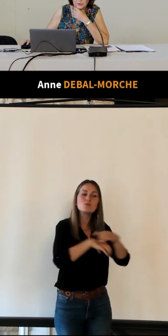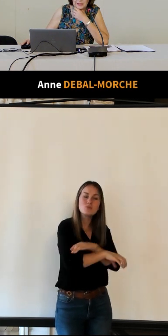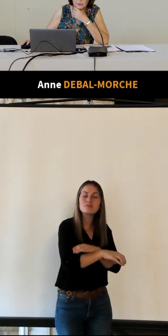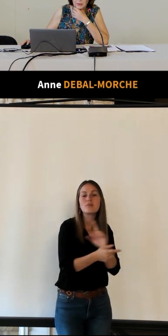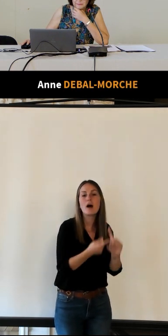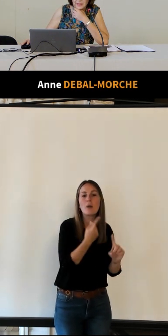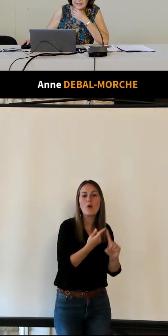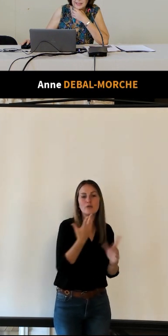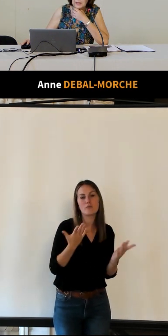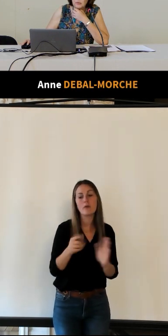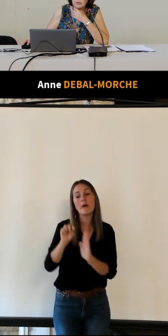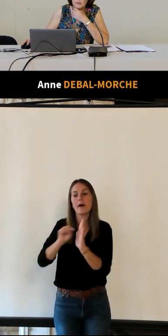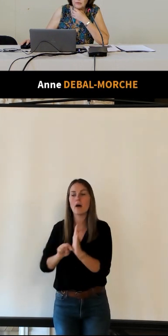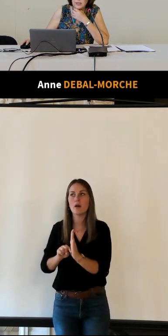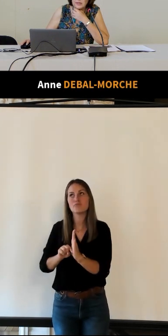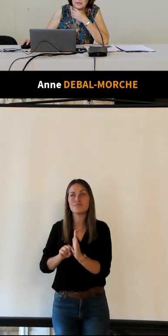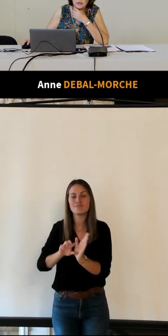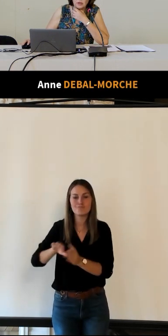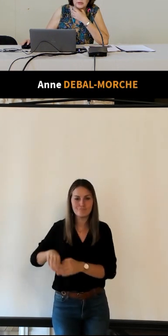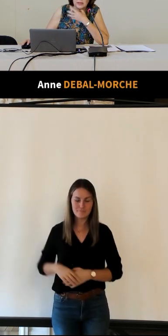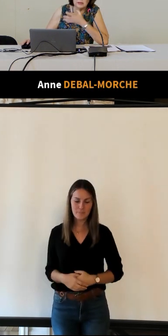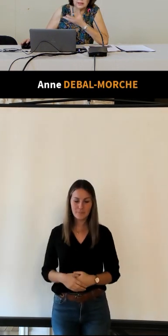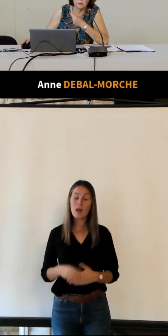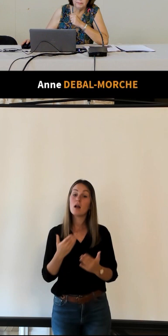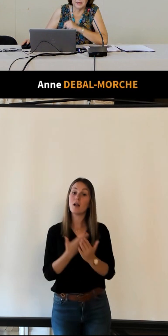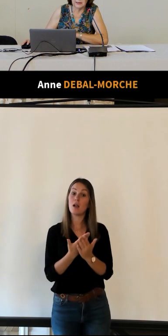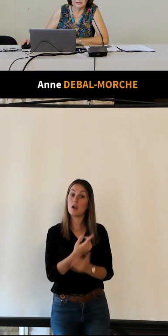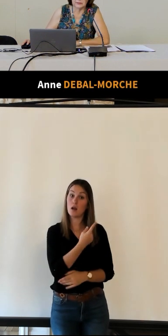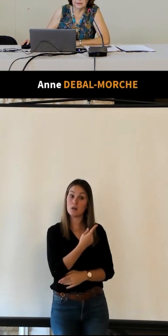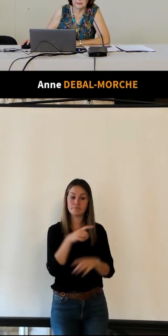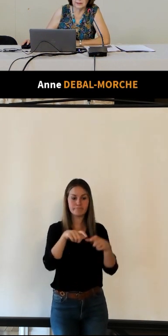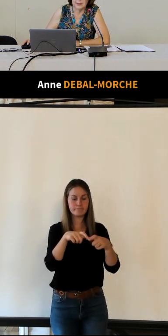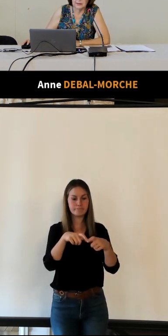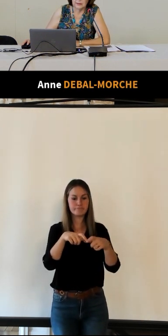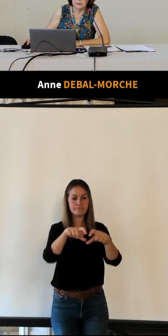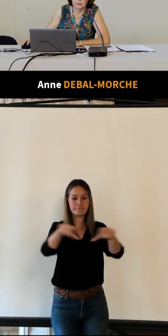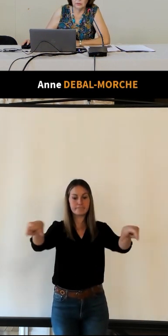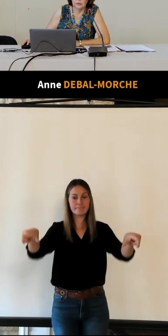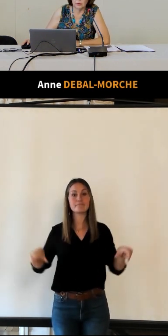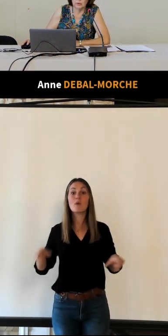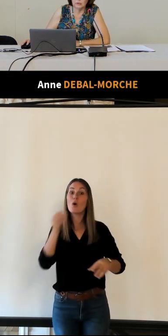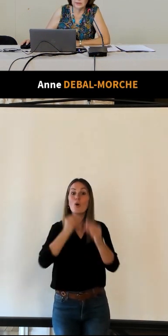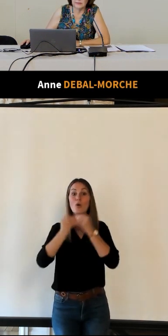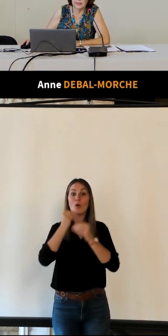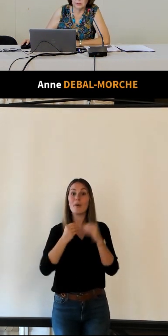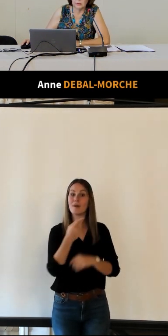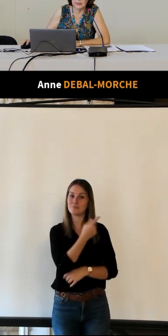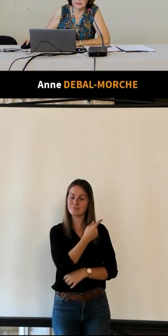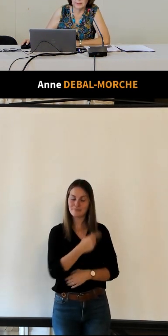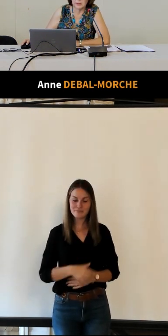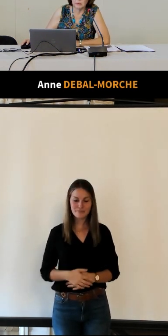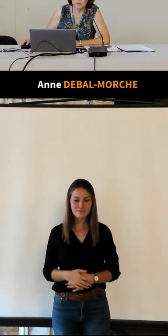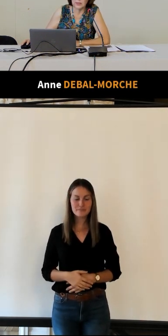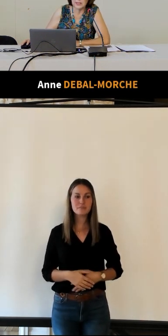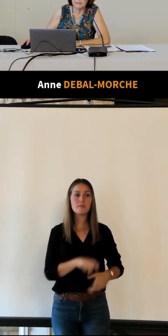que ce règlement et donc on voit là c'était lors d'un repas une rencontre avec des